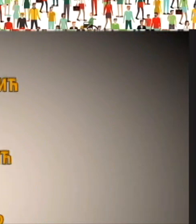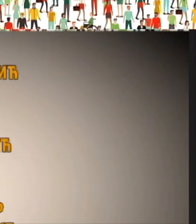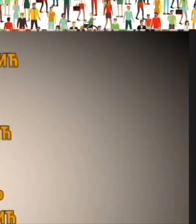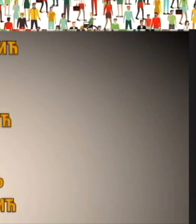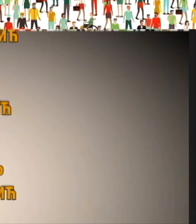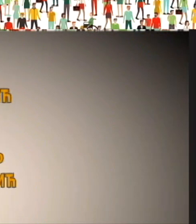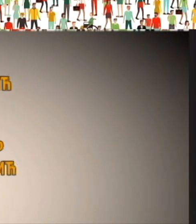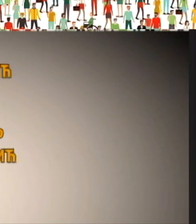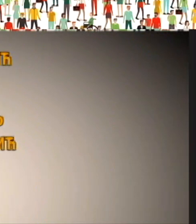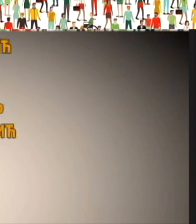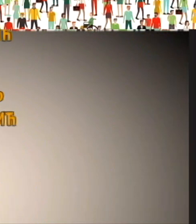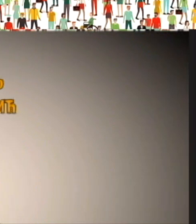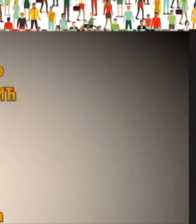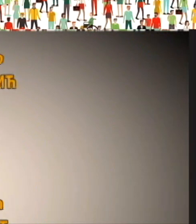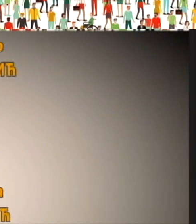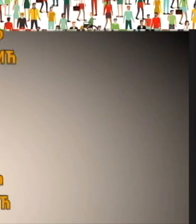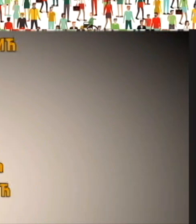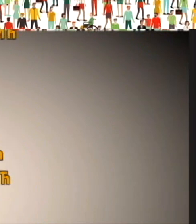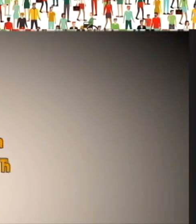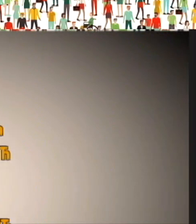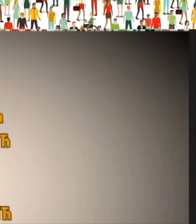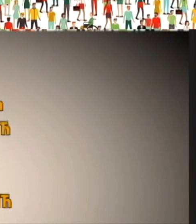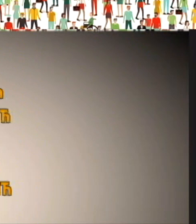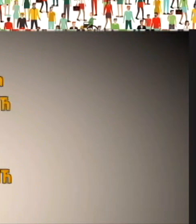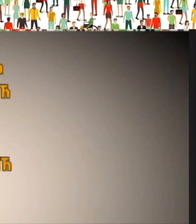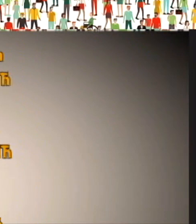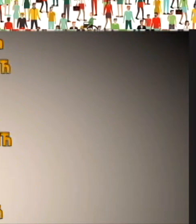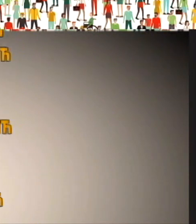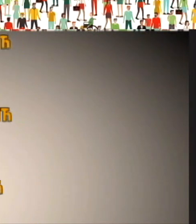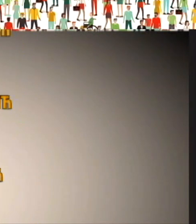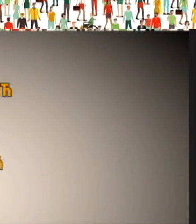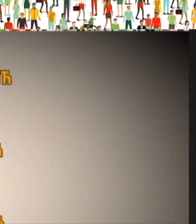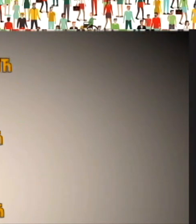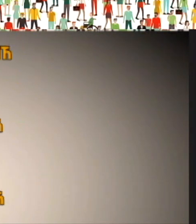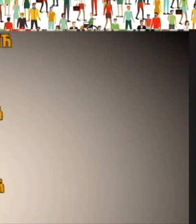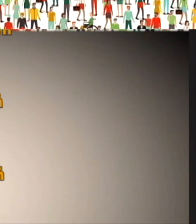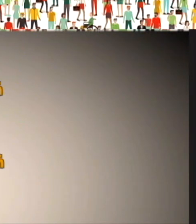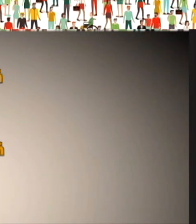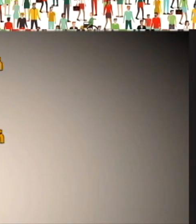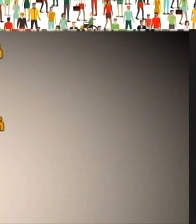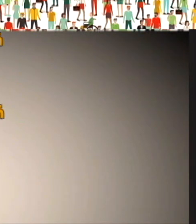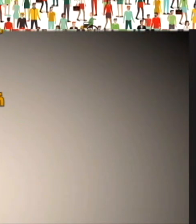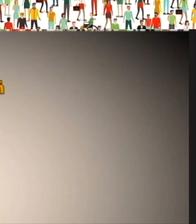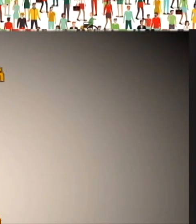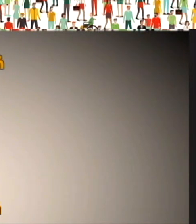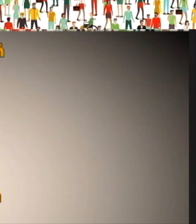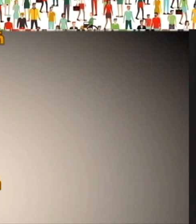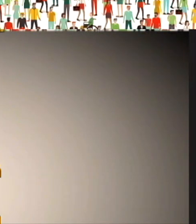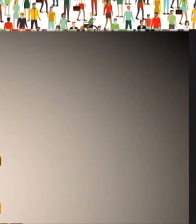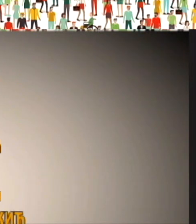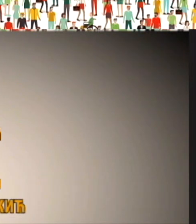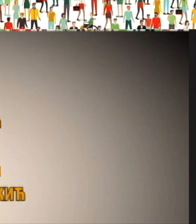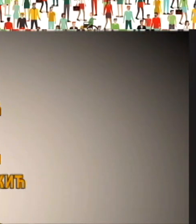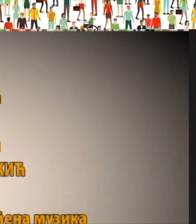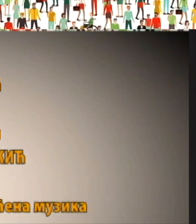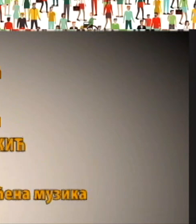Ovo je zna za nas Ovo je zemlja za sve naši njude